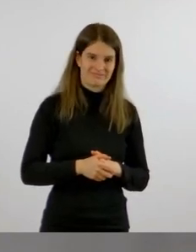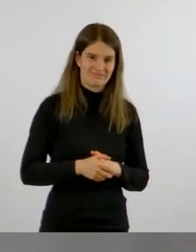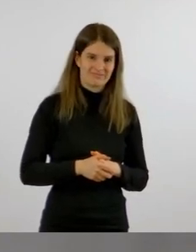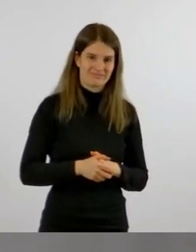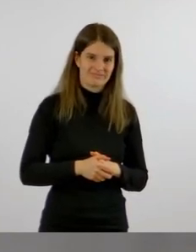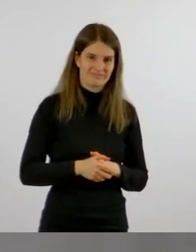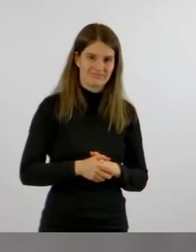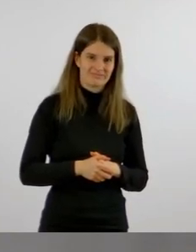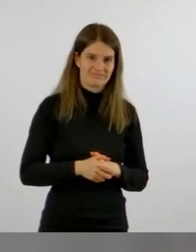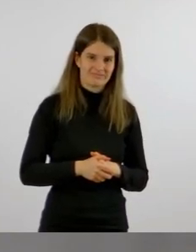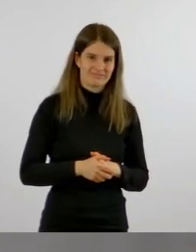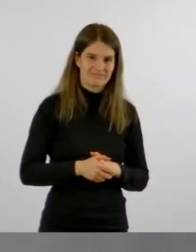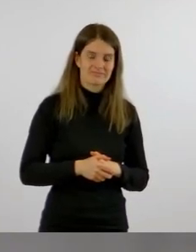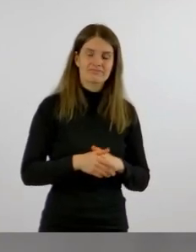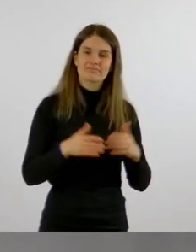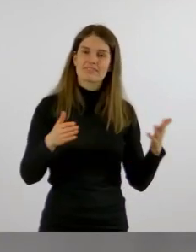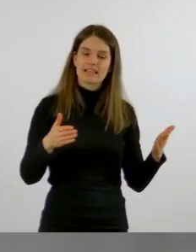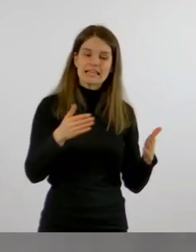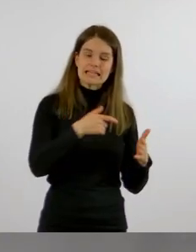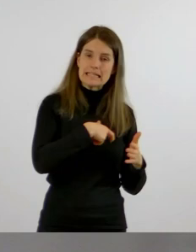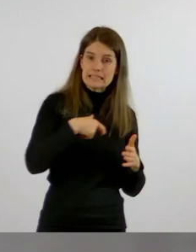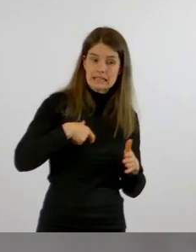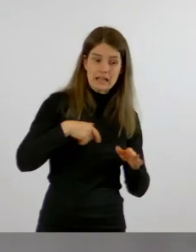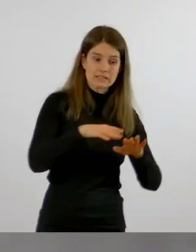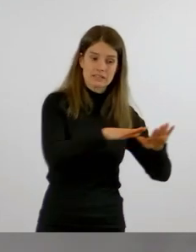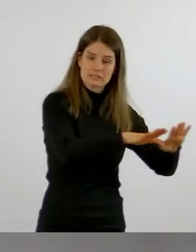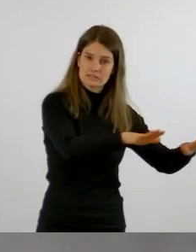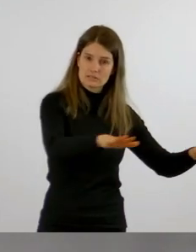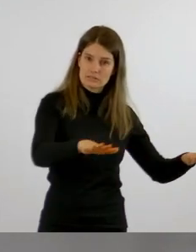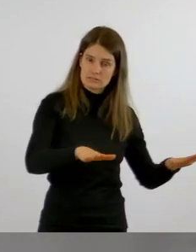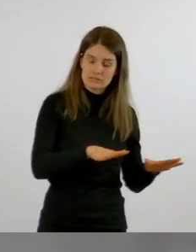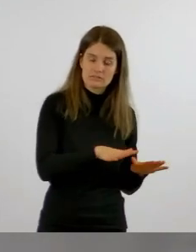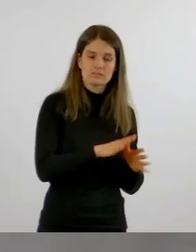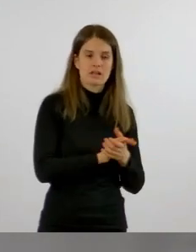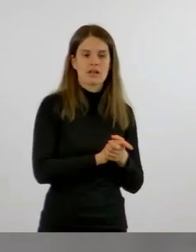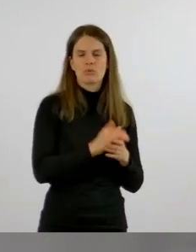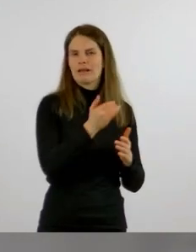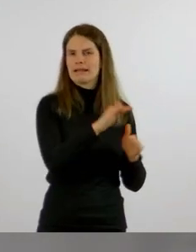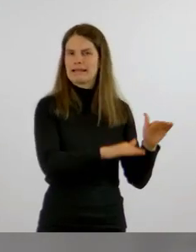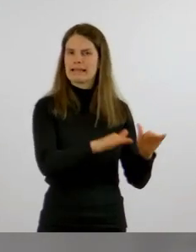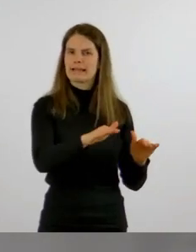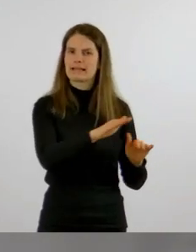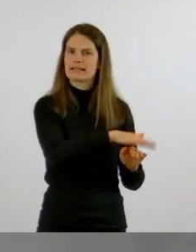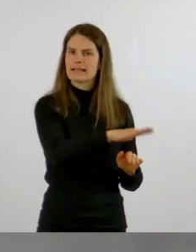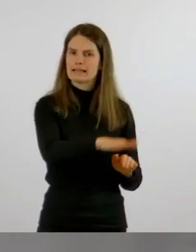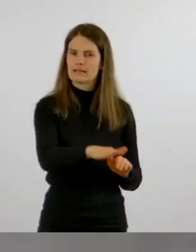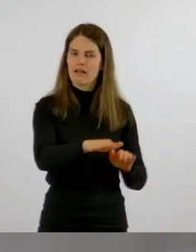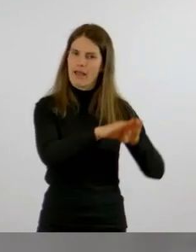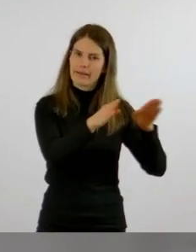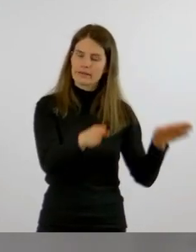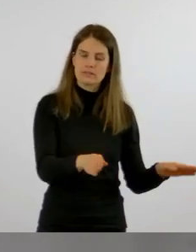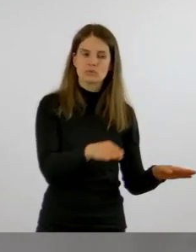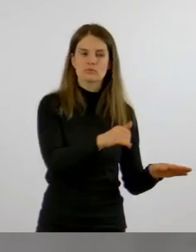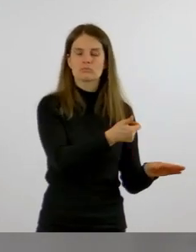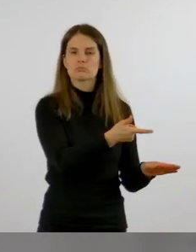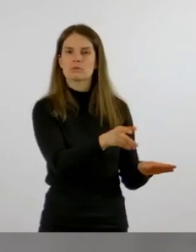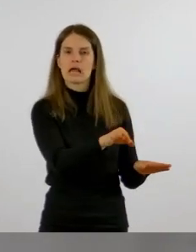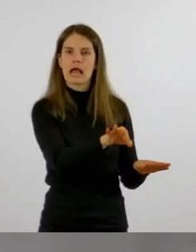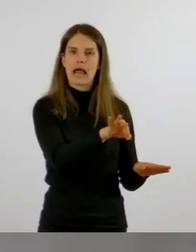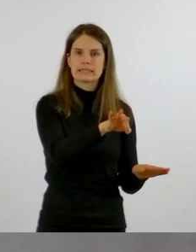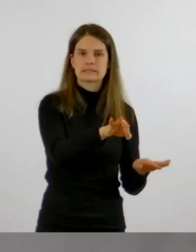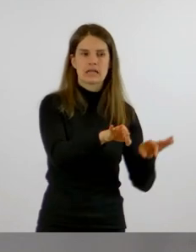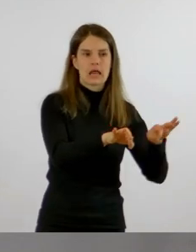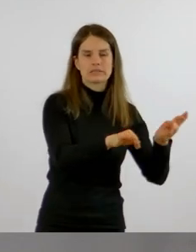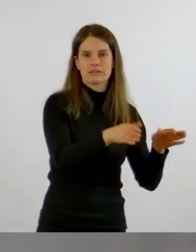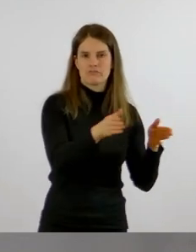In den Kindereinrichtungen, wie gesagt, in den Kindergärten ist es so, dass wir Einzelfälle bei Mitarbeitern